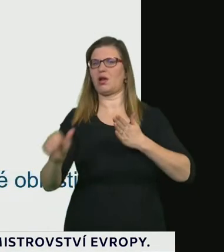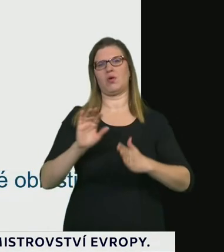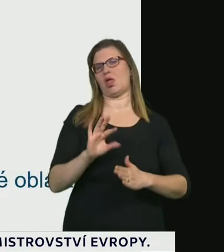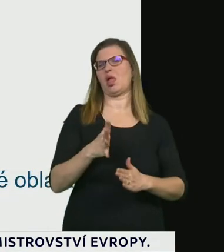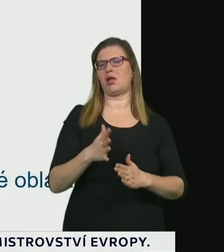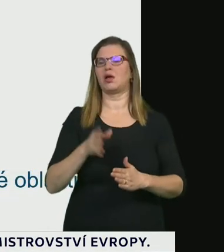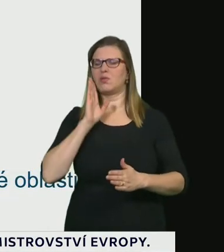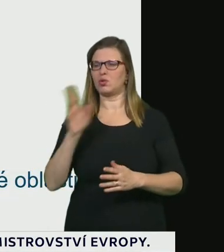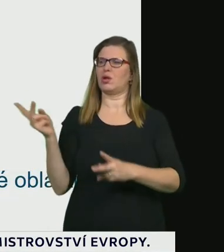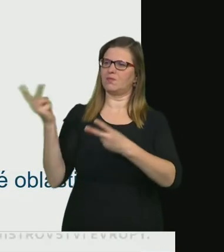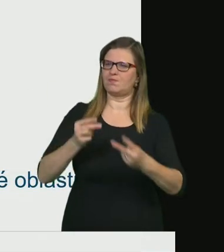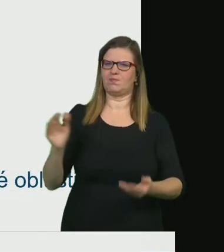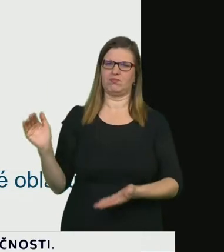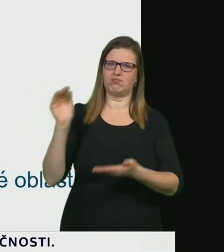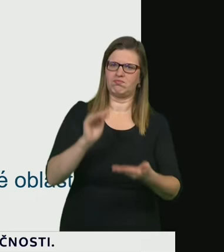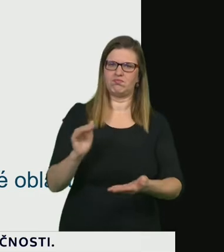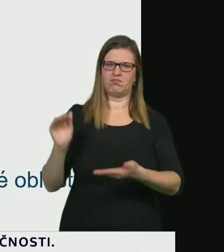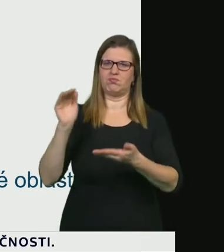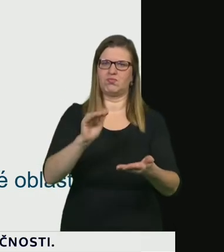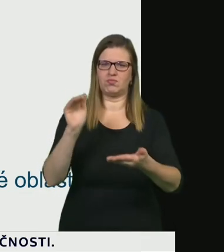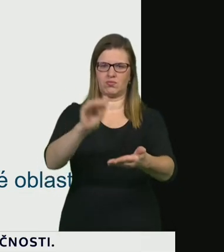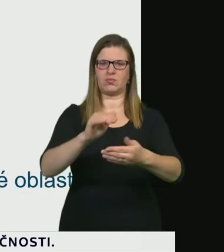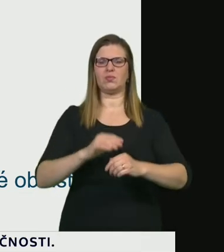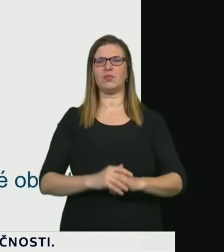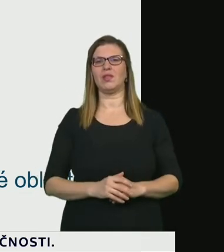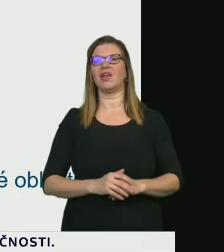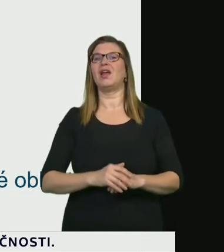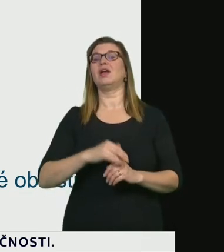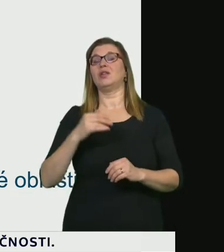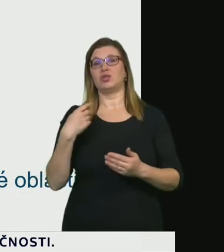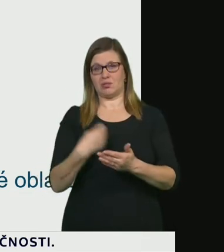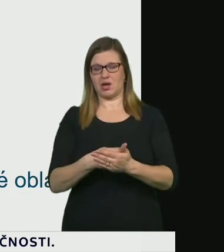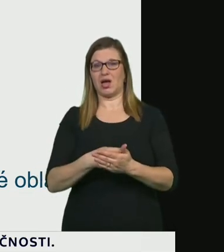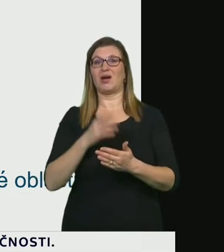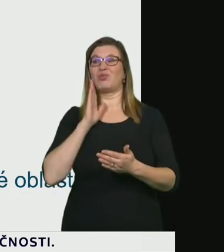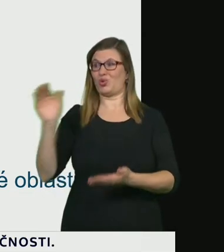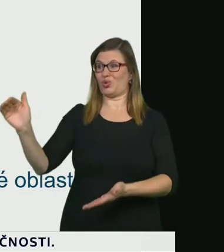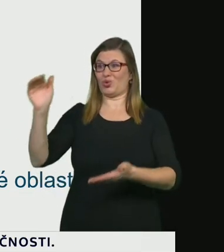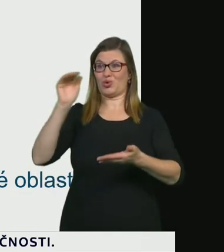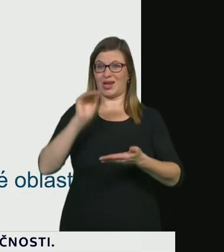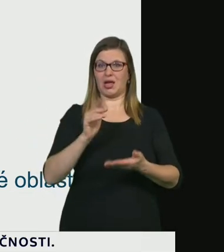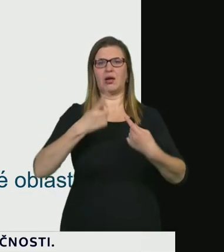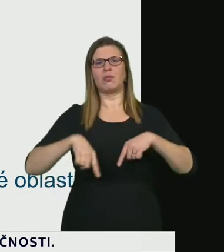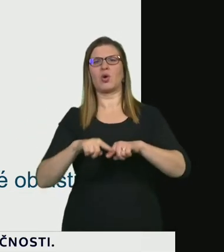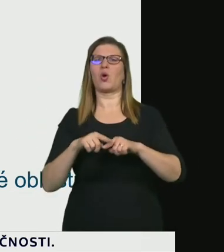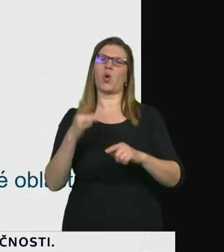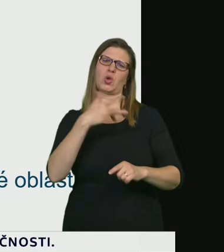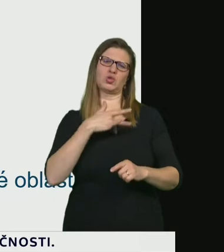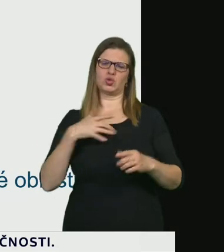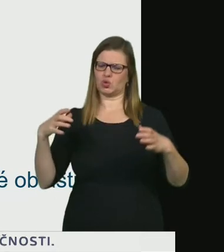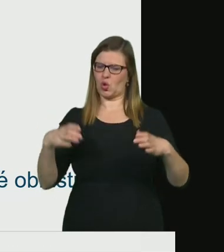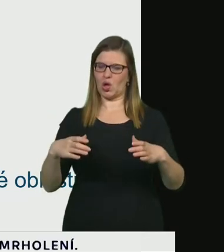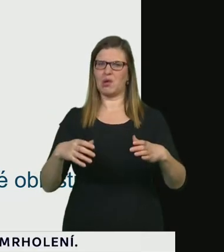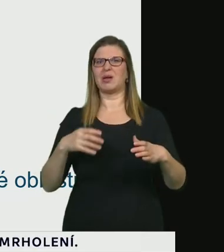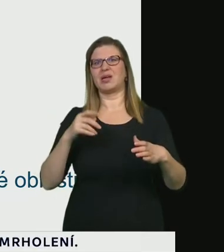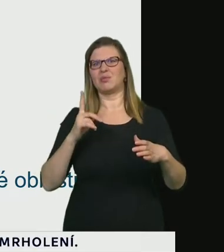prioritizaci i v rámci těch jednotlivých skupin které byly popsány v té fáze z hlediska té